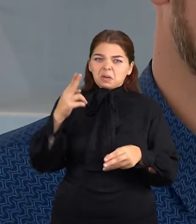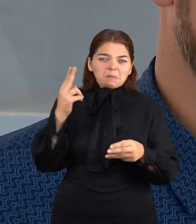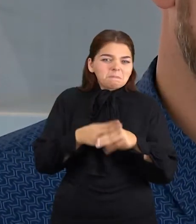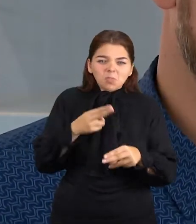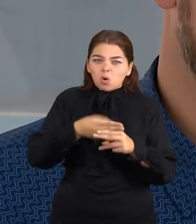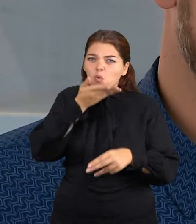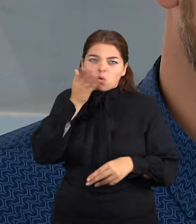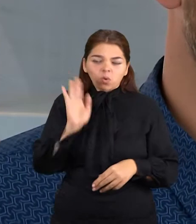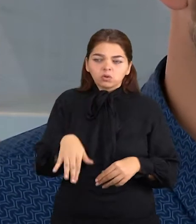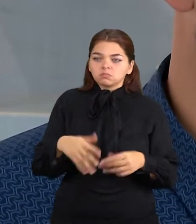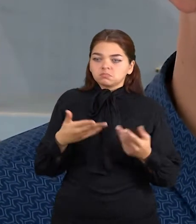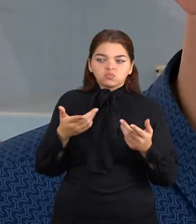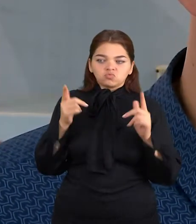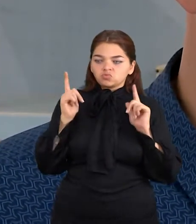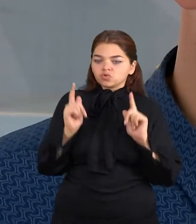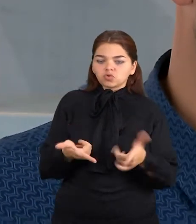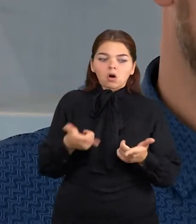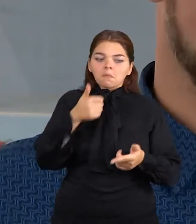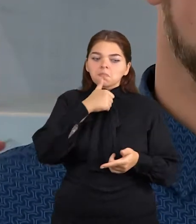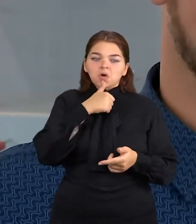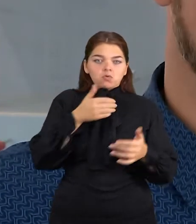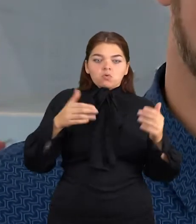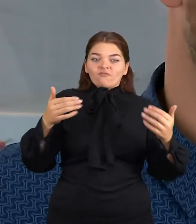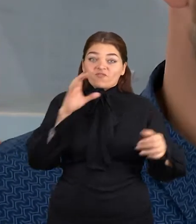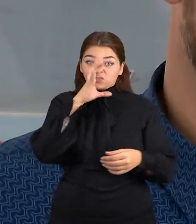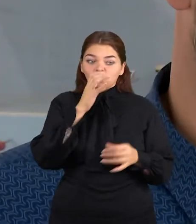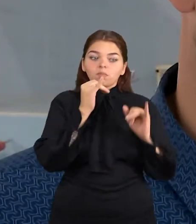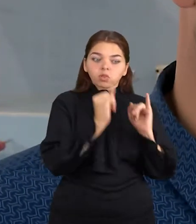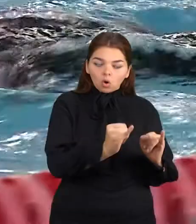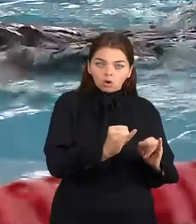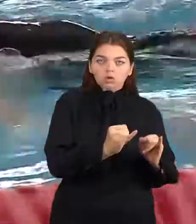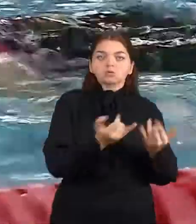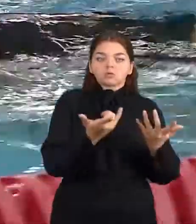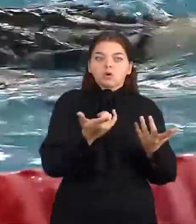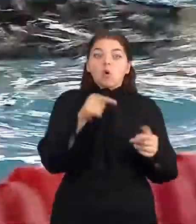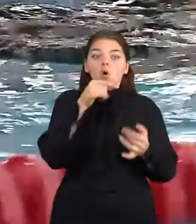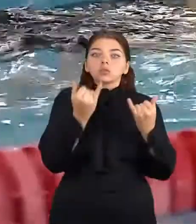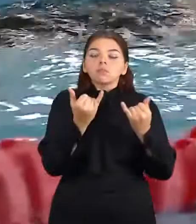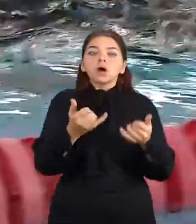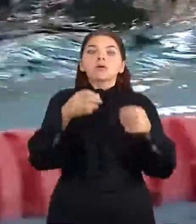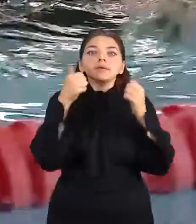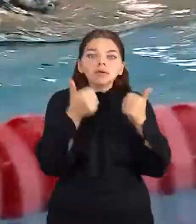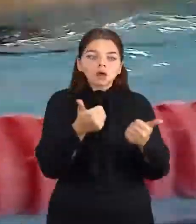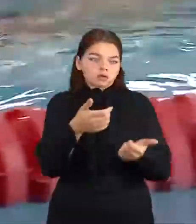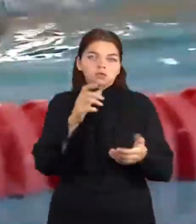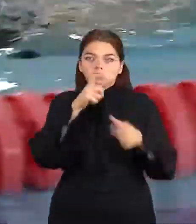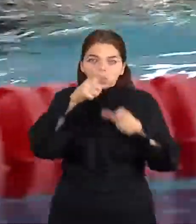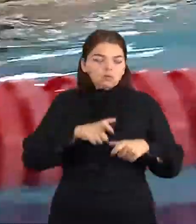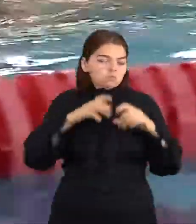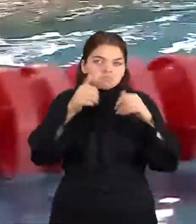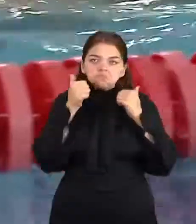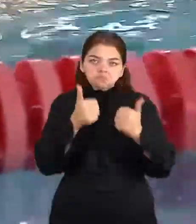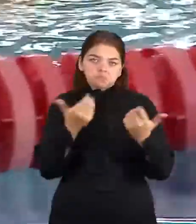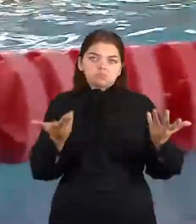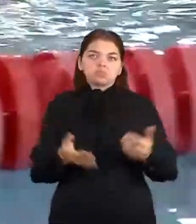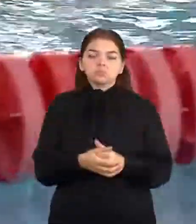būtų rodikliai laboratorijos tyrimo visai kitokie. Plaukimo centro direktorijui Antrino ir šiuliu visuomenės veikatos